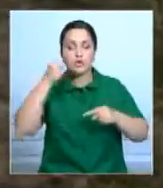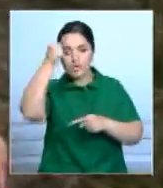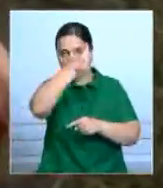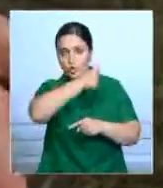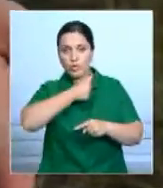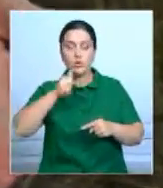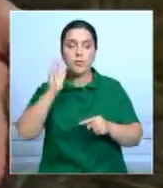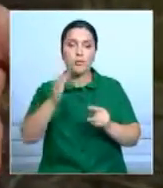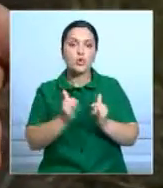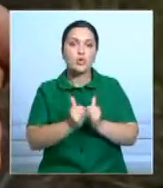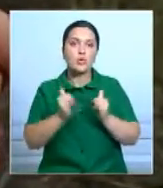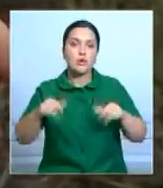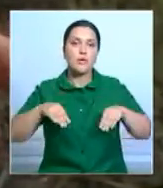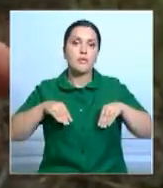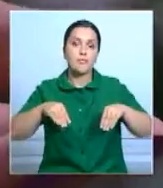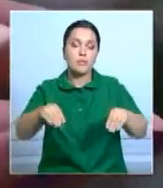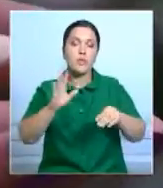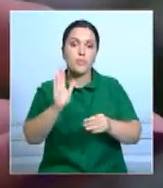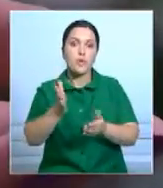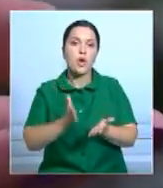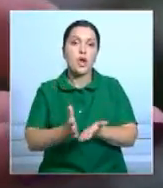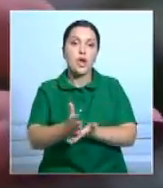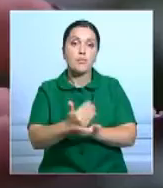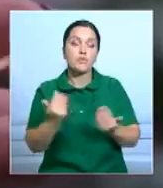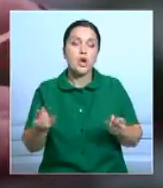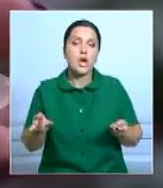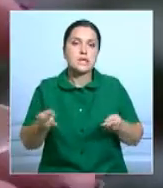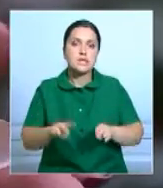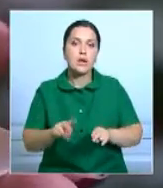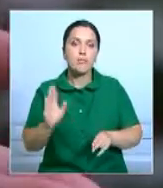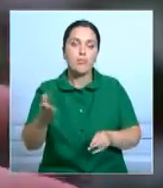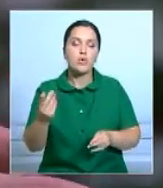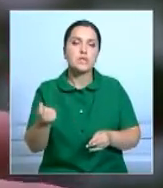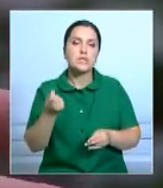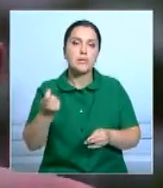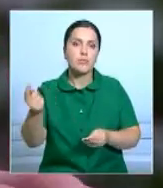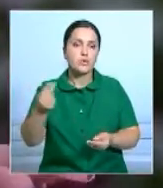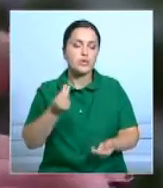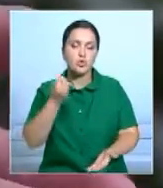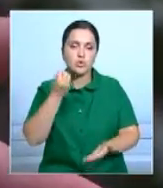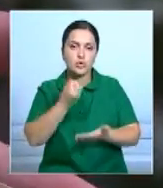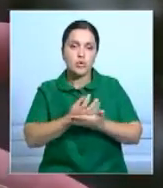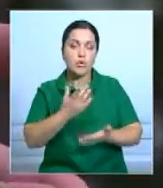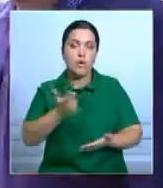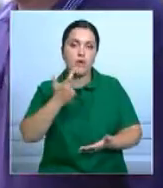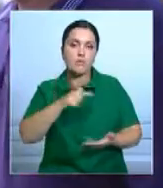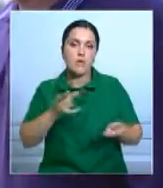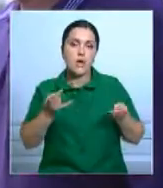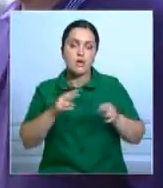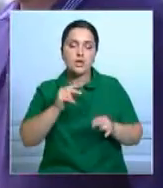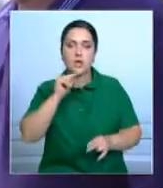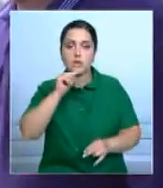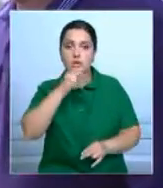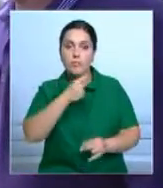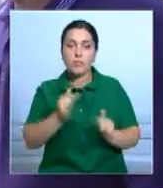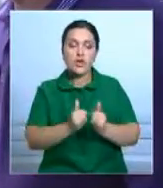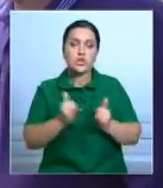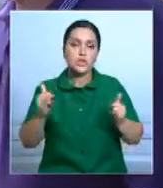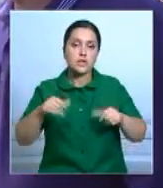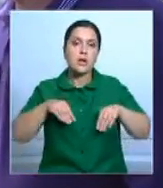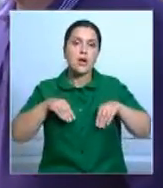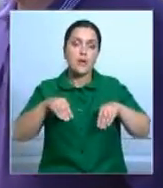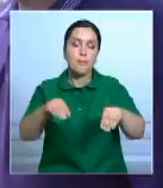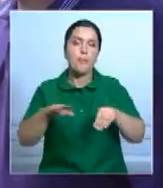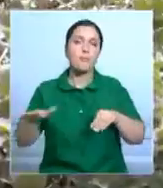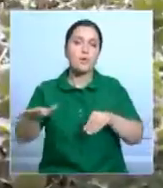расширить посевы. Основную часть урожая этого года оставят на семена. Их покупка составляет львиную часть расходов. После расширения площадей